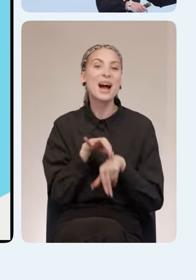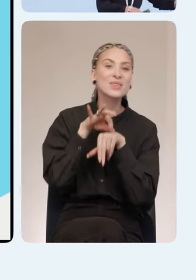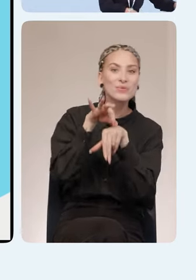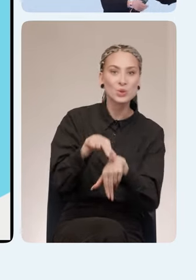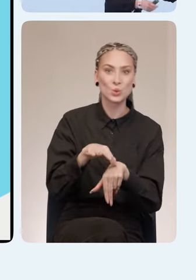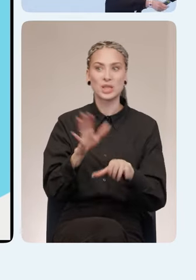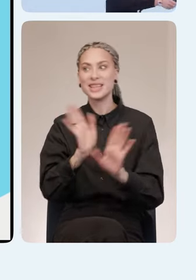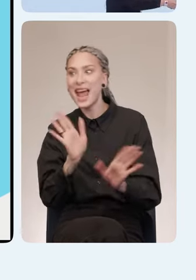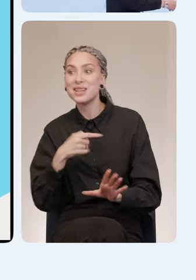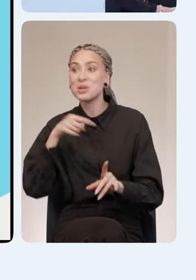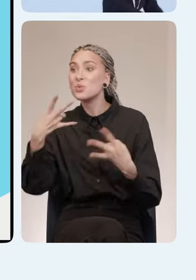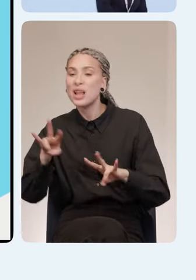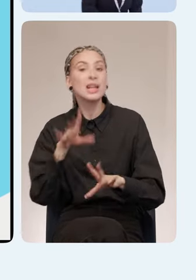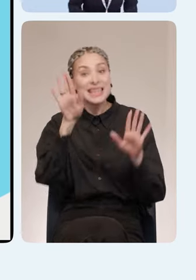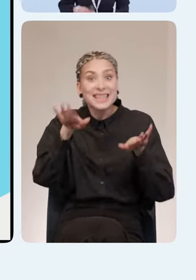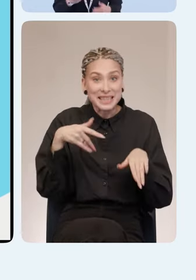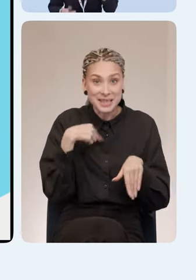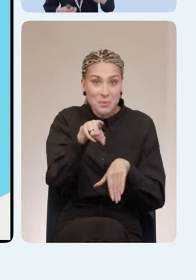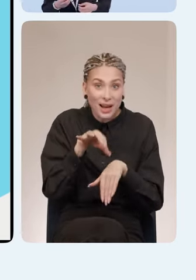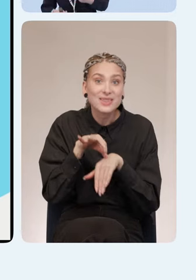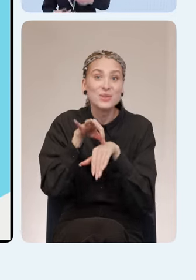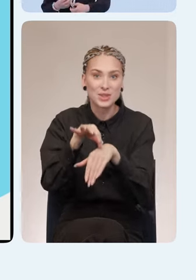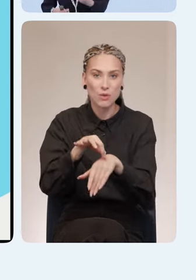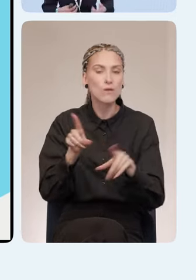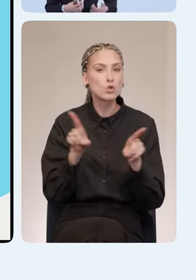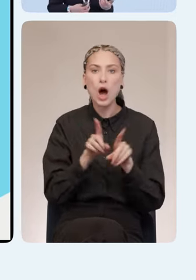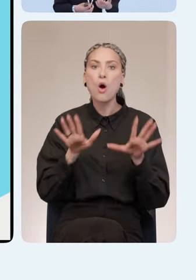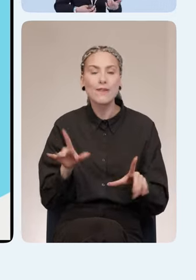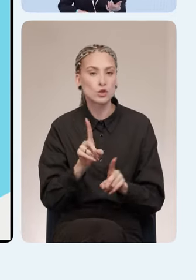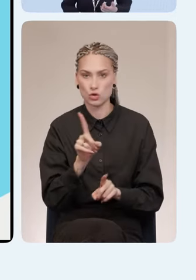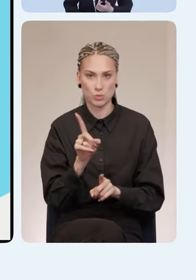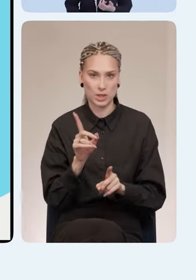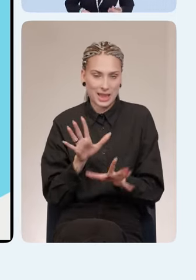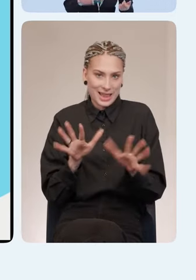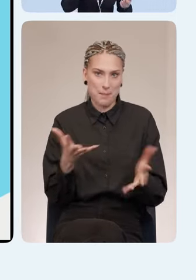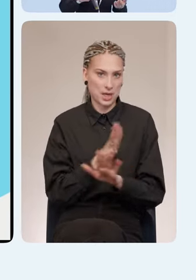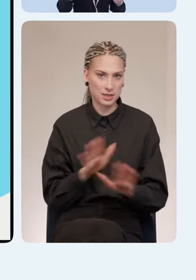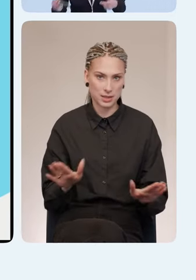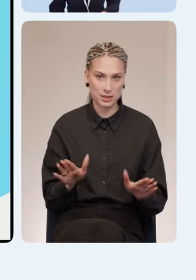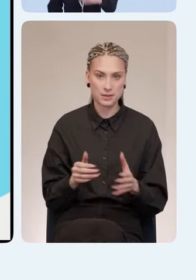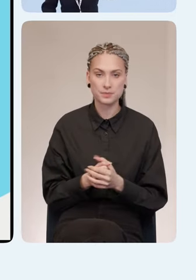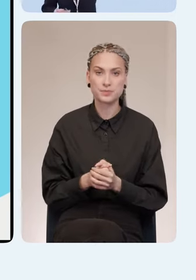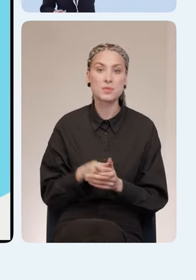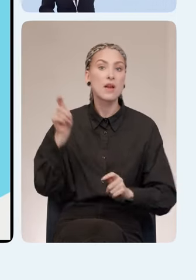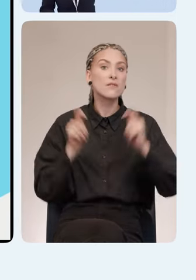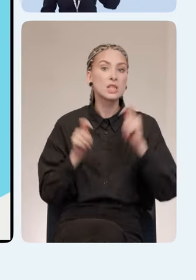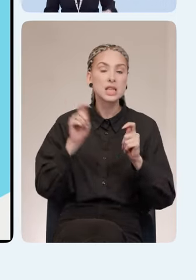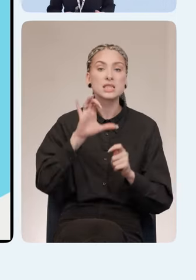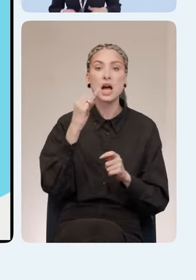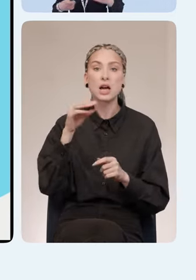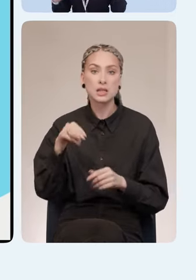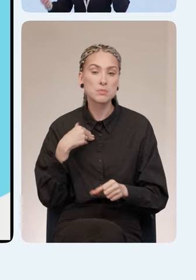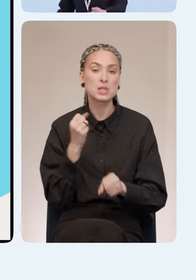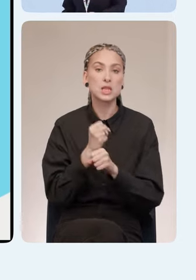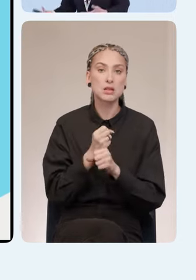туда не надо. Да нет, я вас отведу. Вот таких вещей, чтобы у нас не происходило. Сайт фестиваля мы адаптировали для